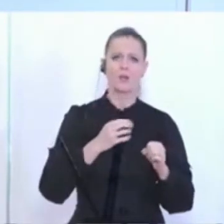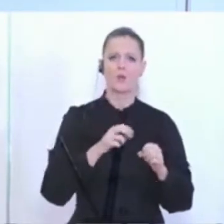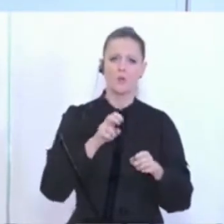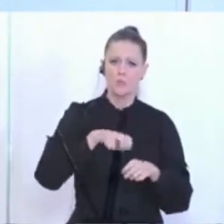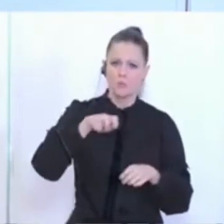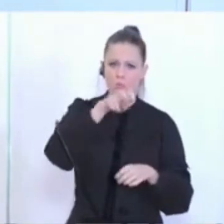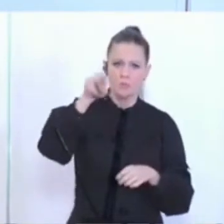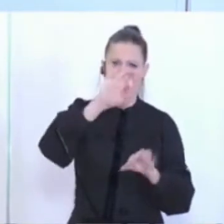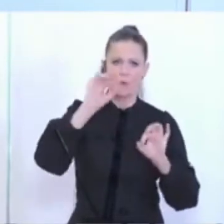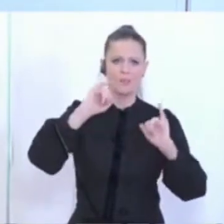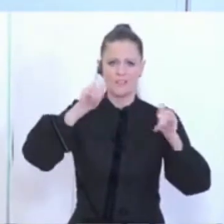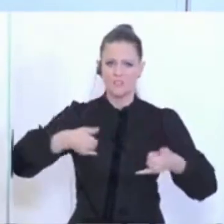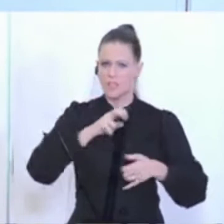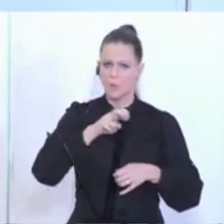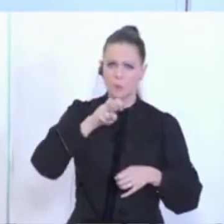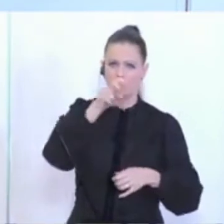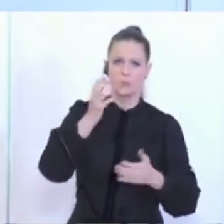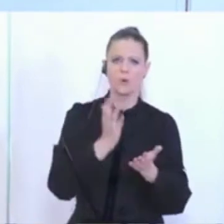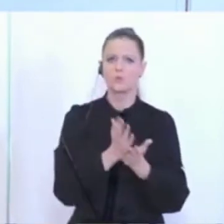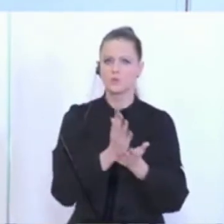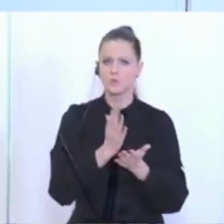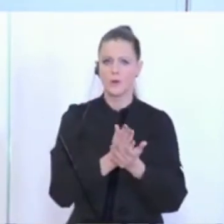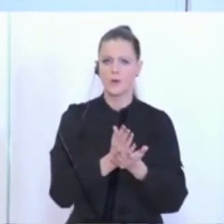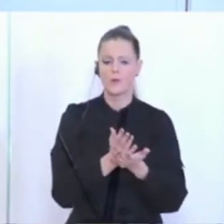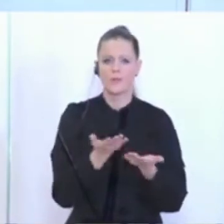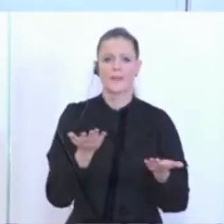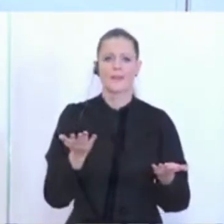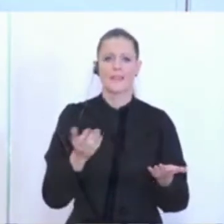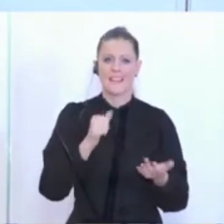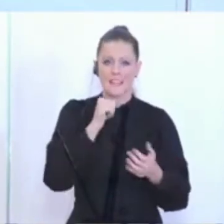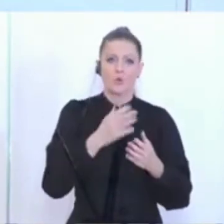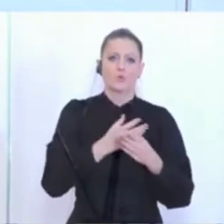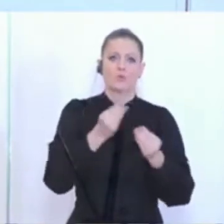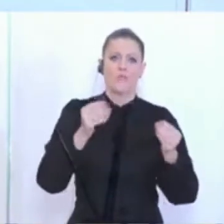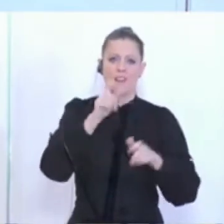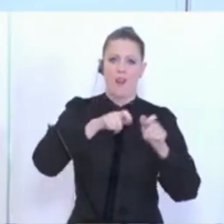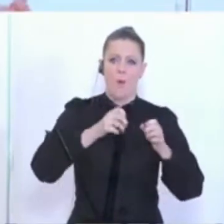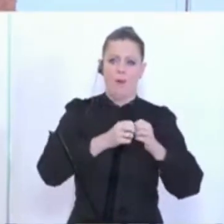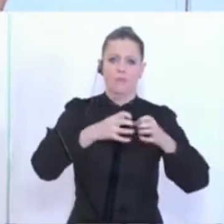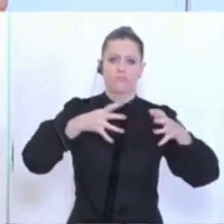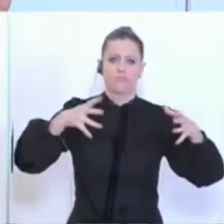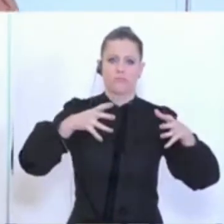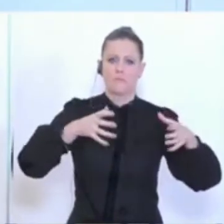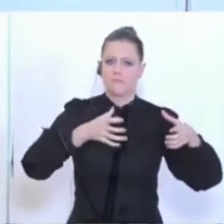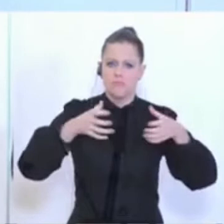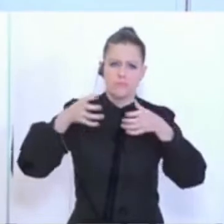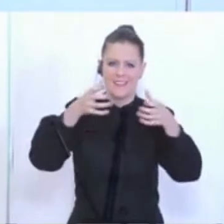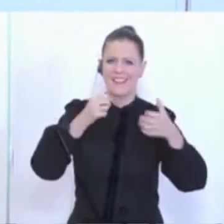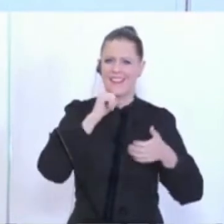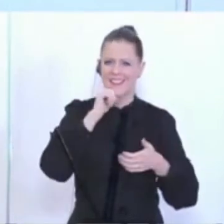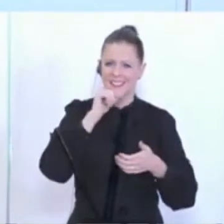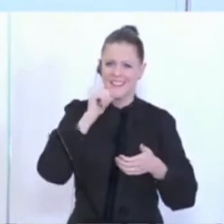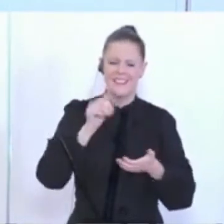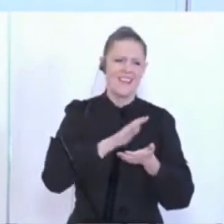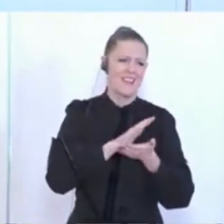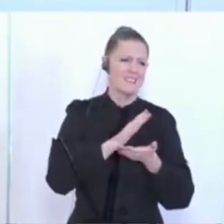das, glaube ich, nicht allzu sehr quantitativ ausreizen und pitchen was Leichtes. nicht was das